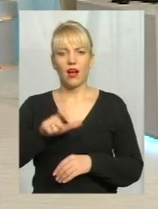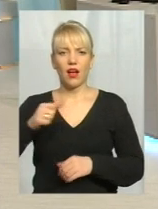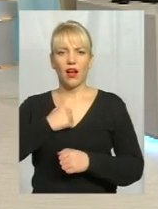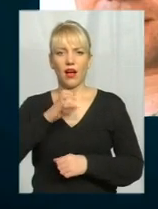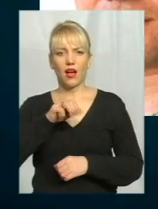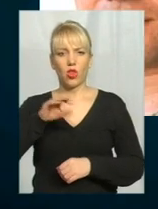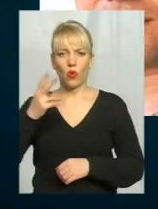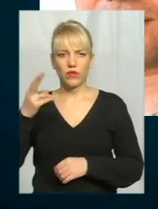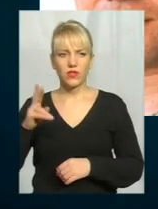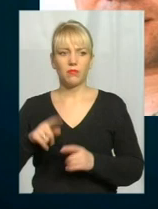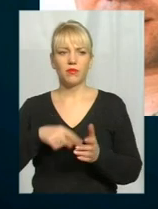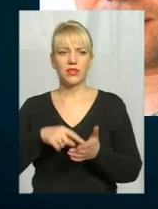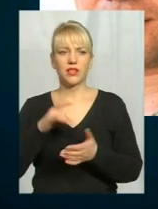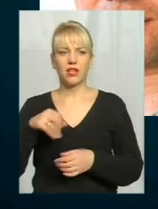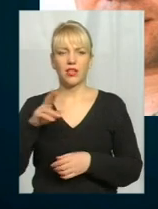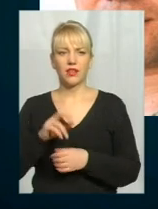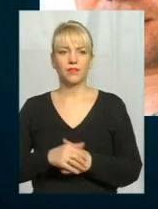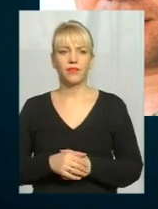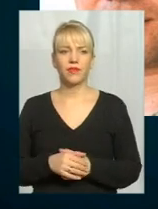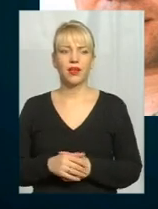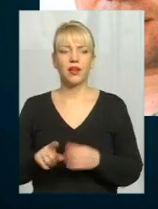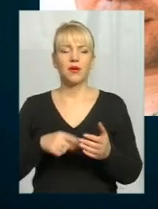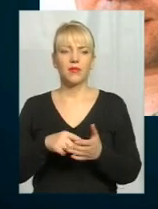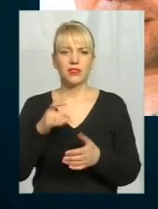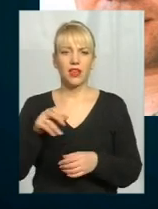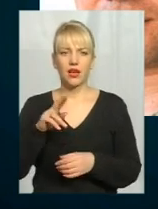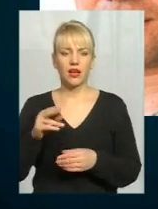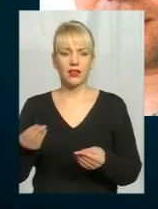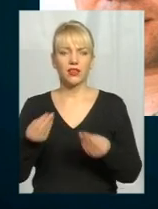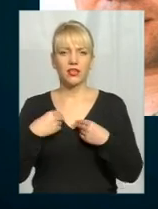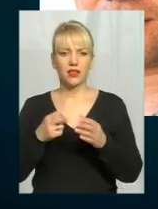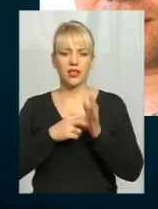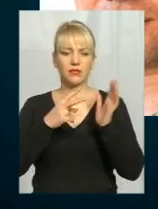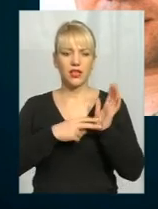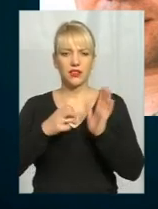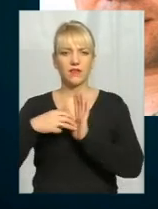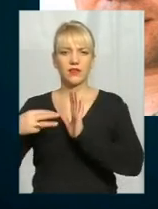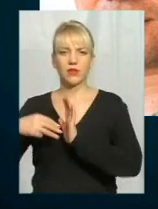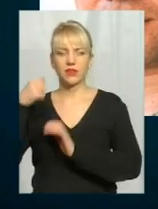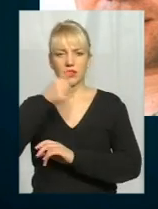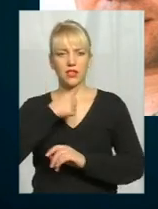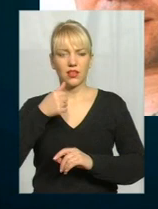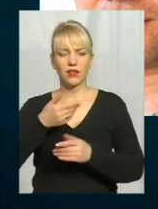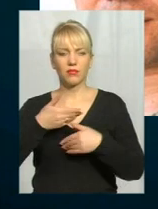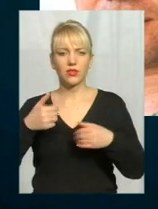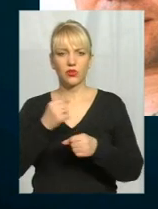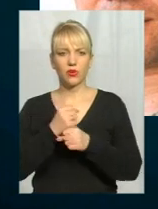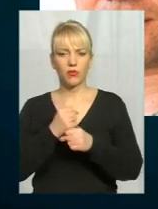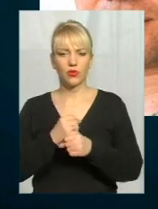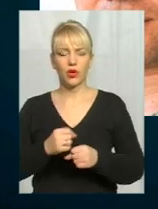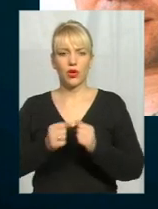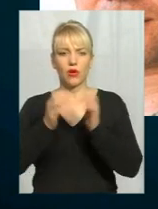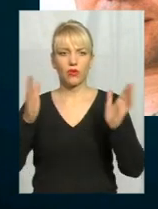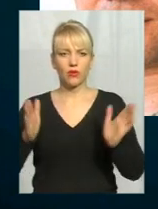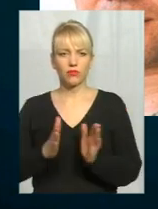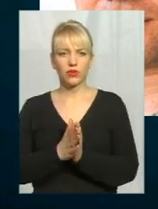Міська рада нам дала, що на 17-й рік, що на 18-й ми зробили міську комплексну